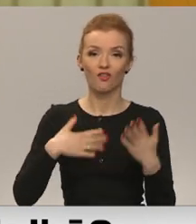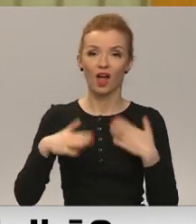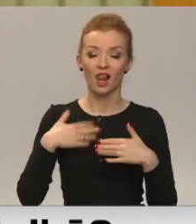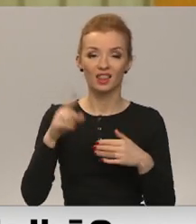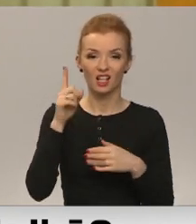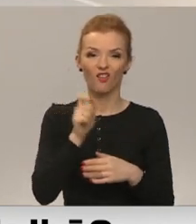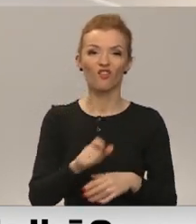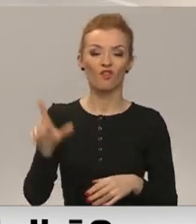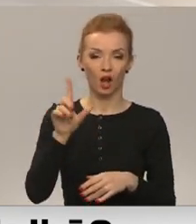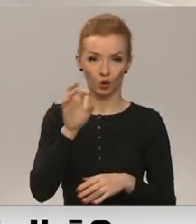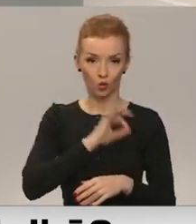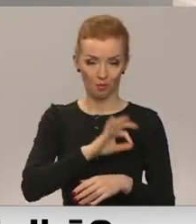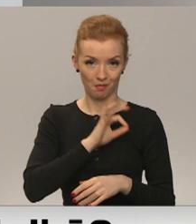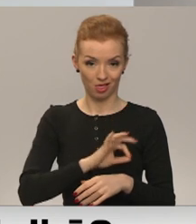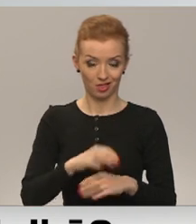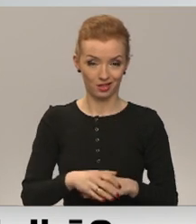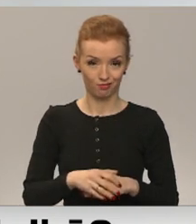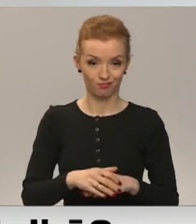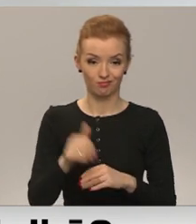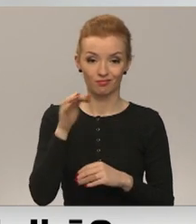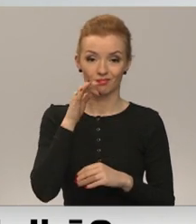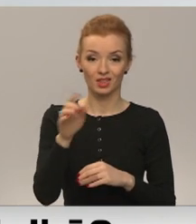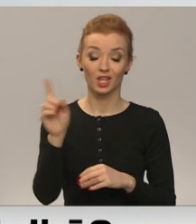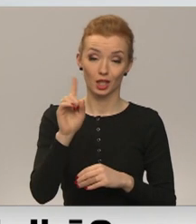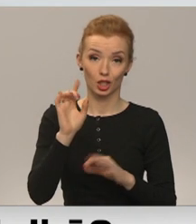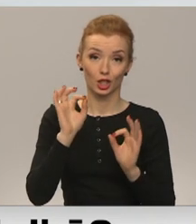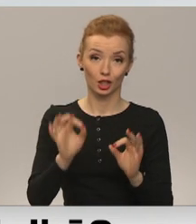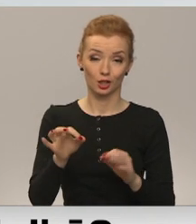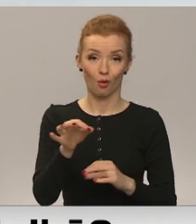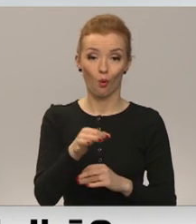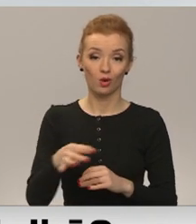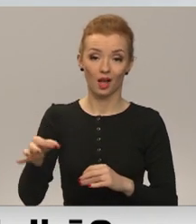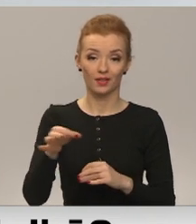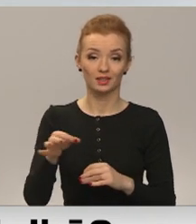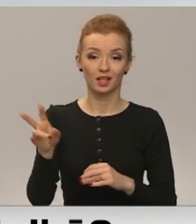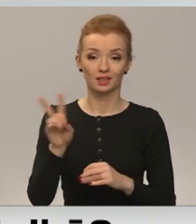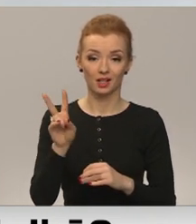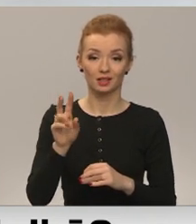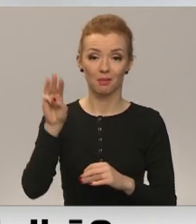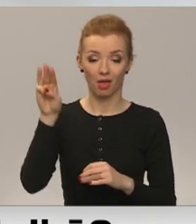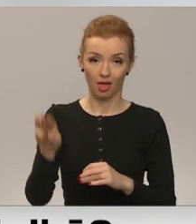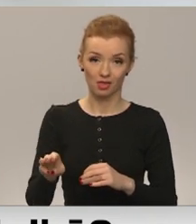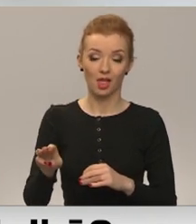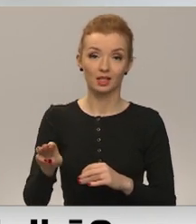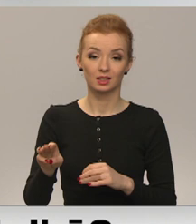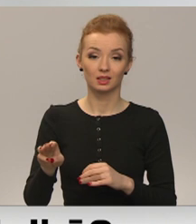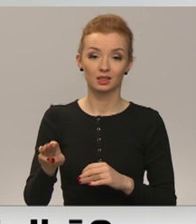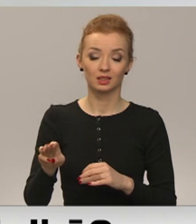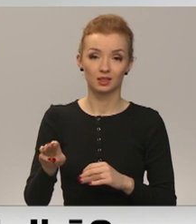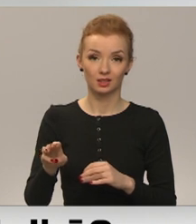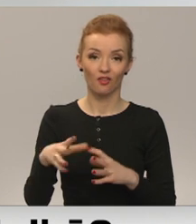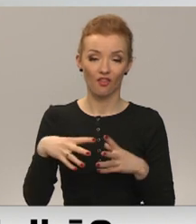vairāk nopelnīt. Un ir tiešām organizācijas, kas ir iemanījušās mēnesī uztaisīt divas